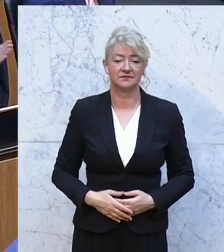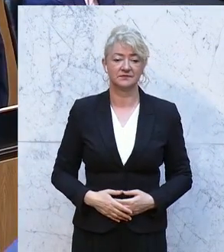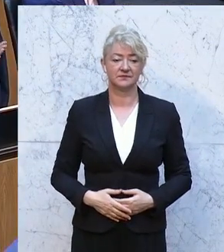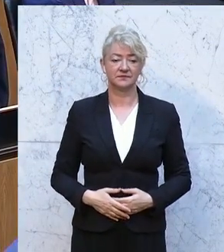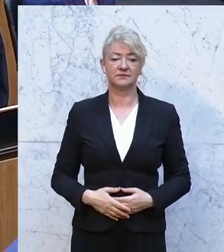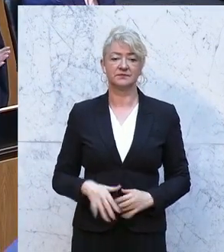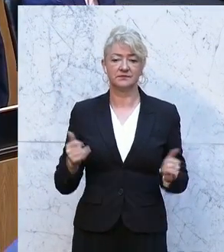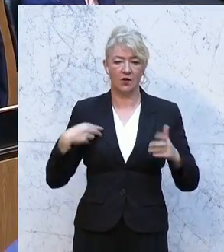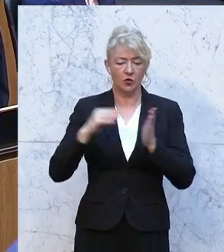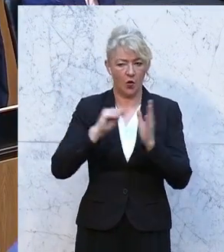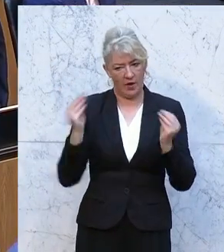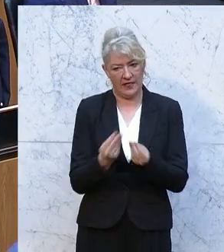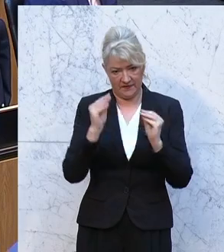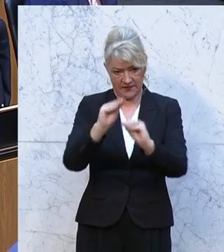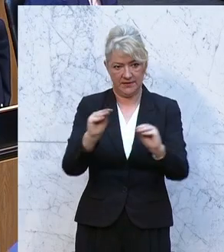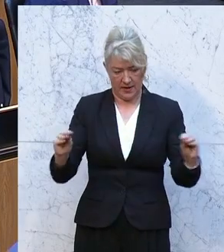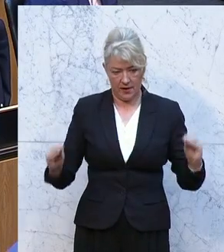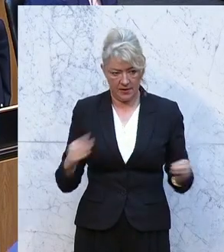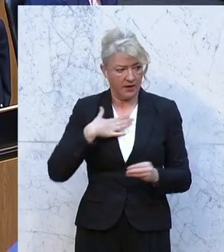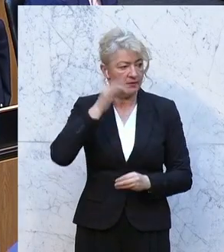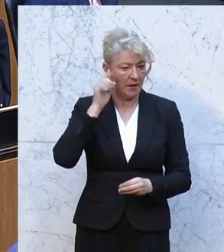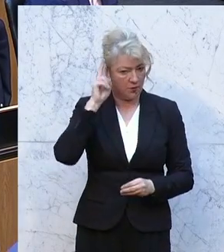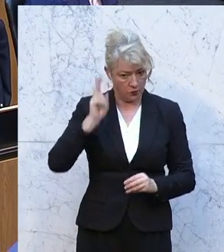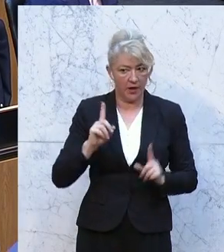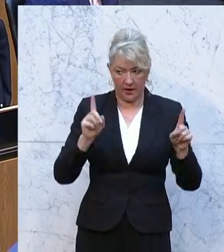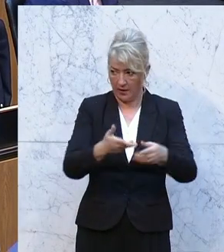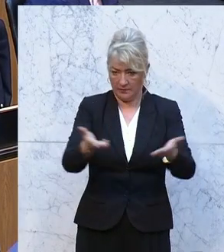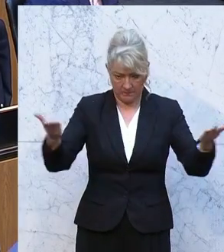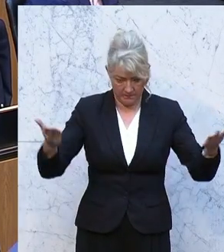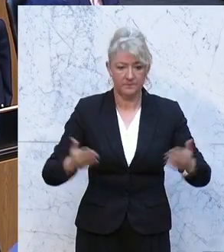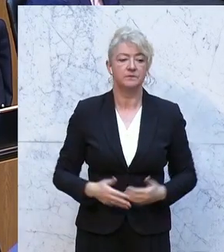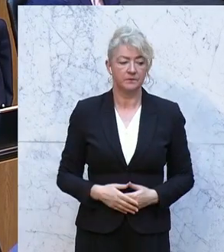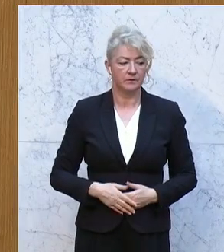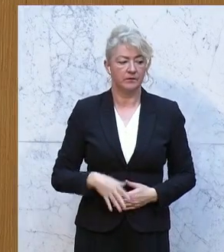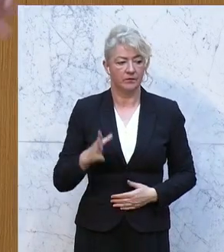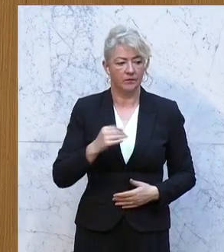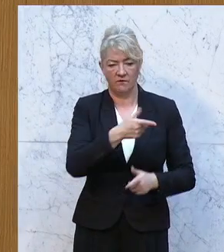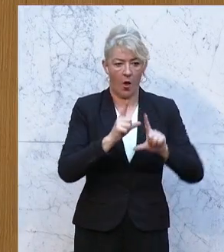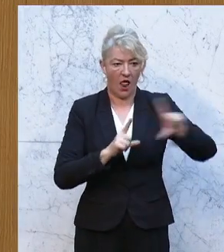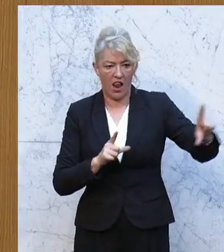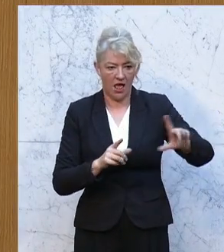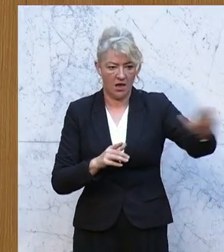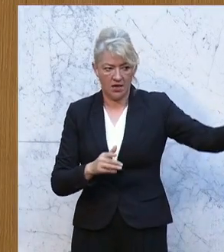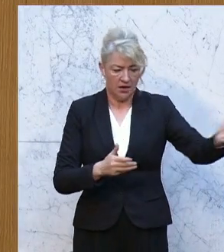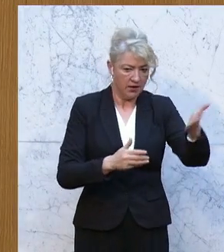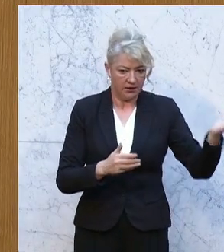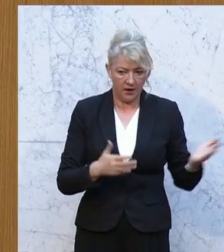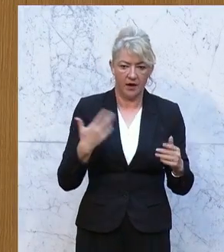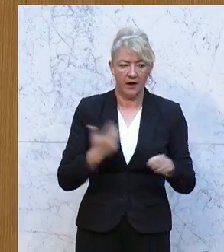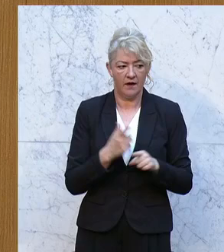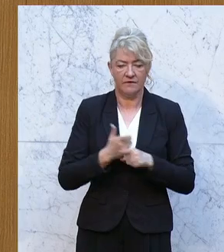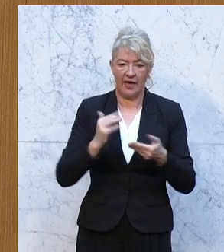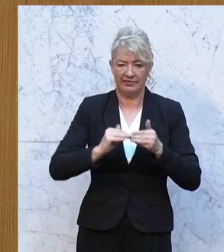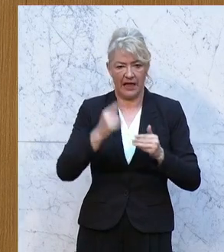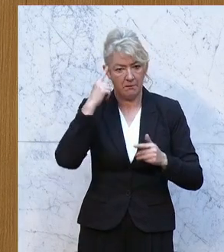Und jetzt sage ich Ihnen noch etwas, meine Damen und Herren, von vor allem der linken Reichshälfte, die ja diesen Green Deal so